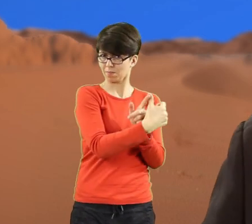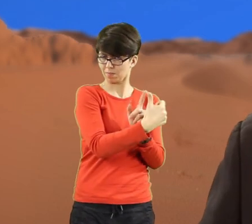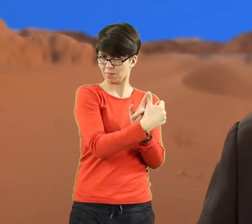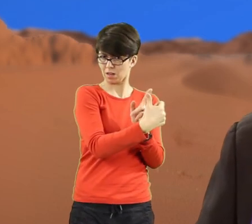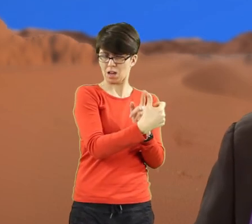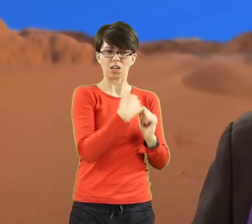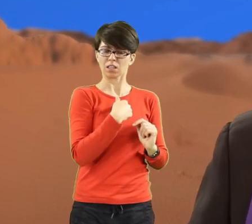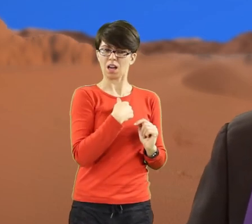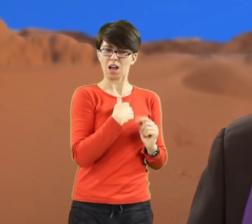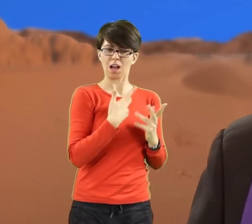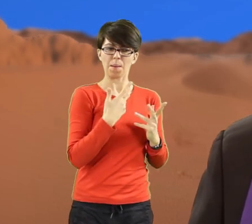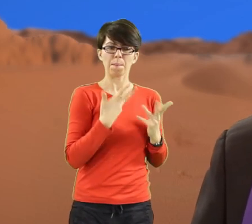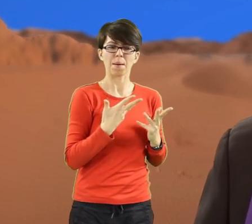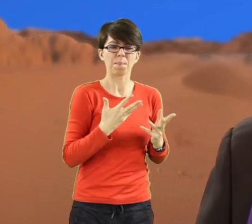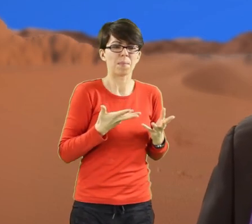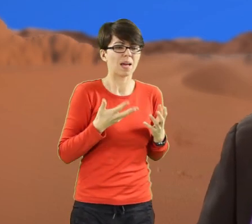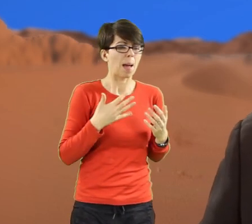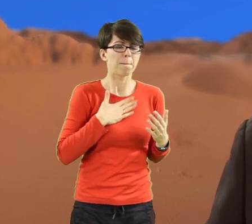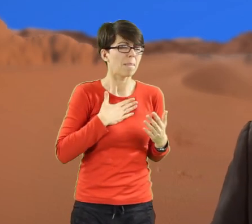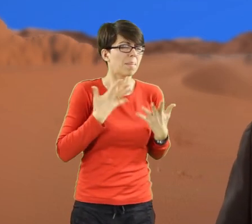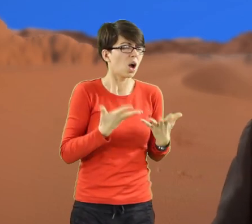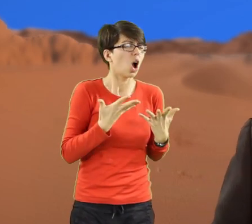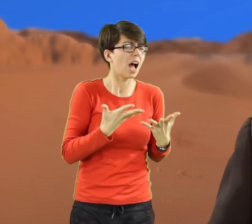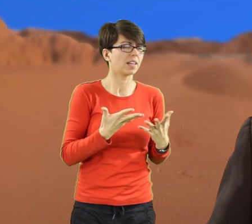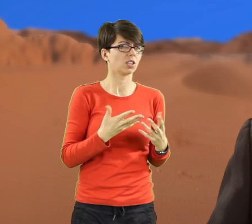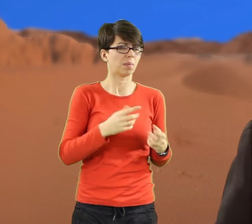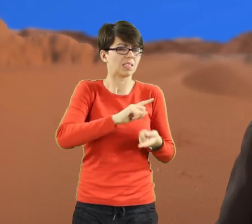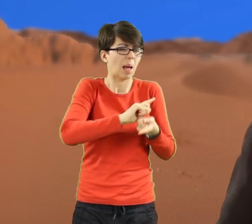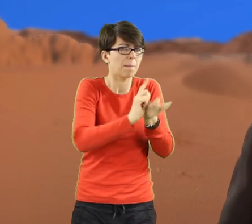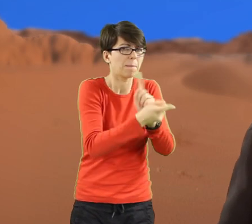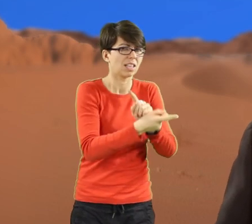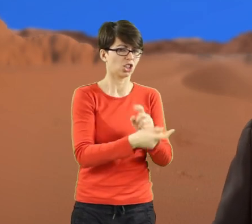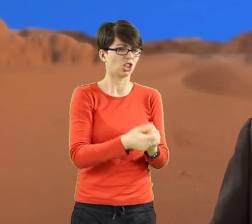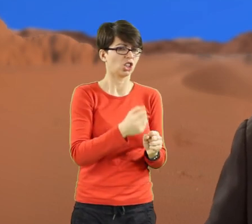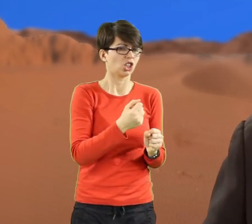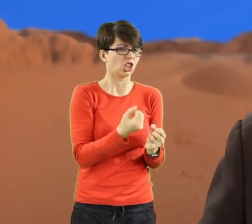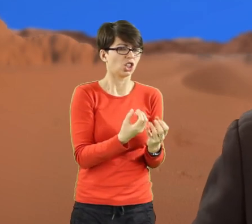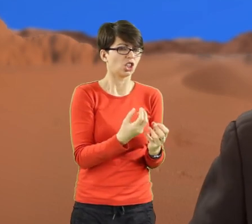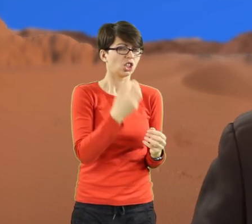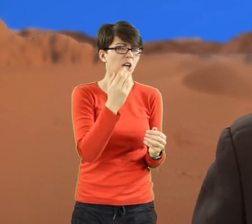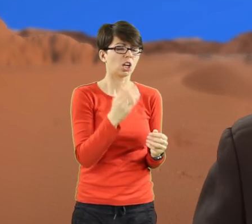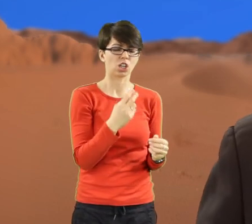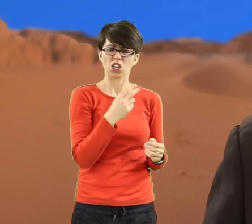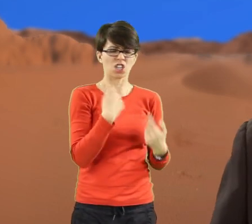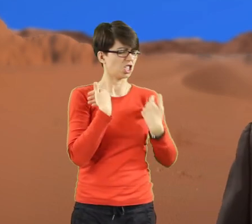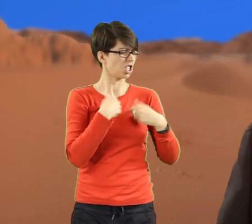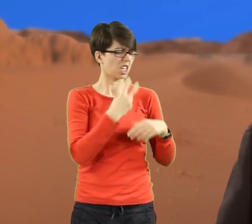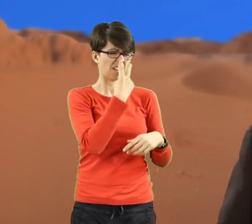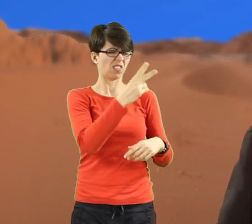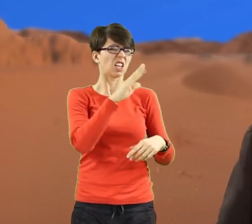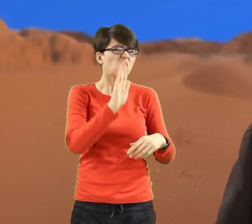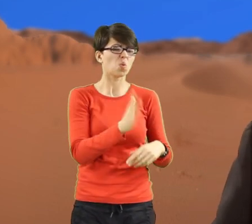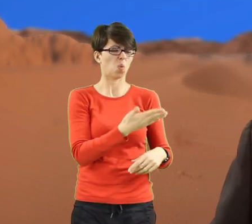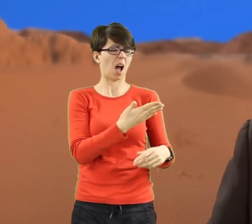kamień uczynić chlebem? Czy nie mamy czasem pokusy, by czarny, twardy